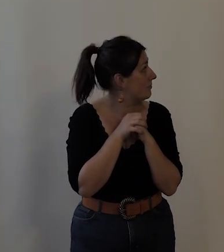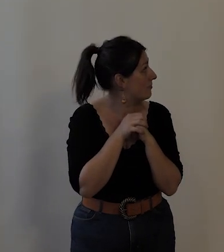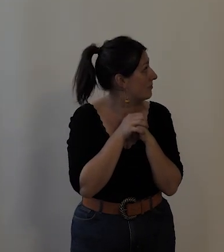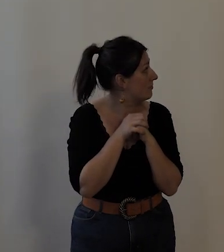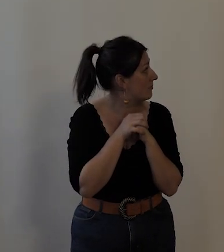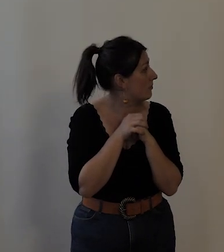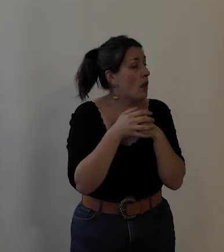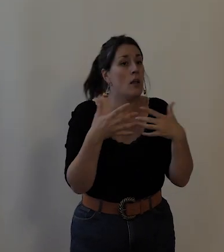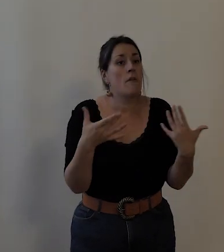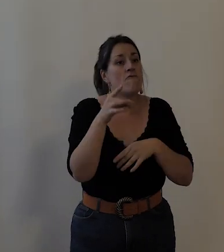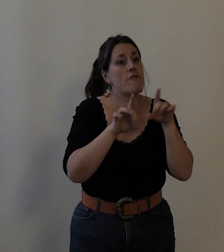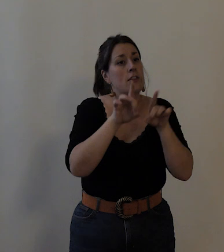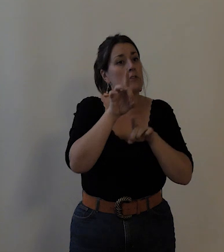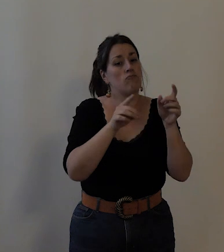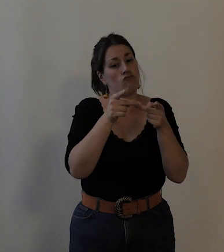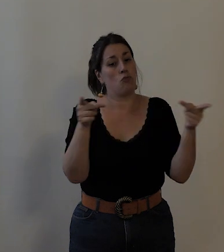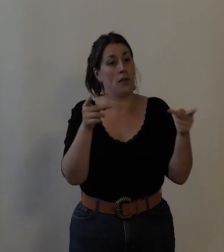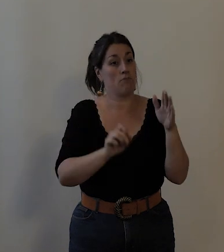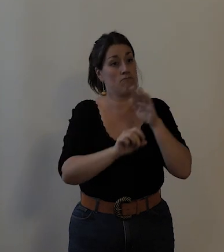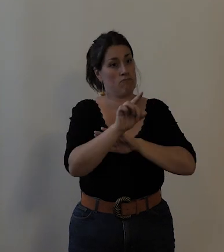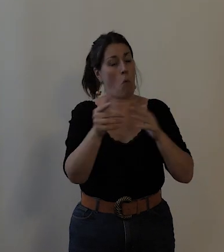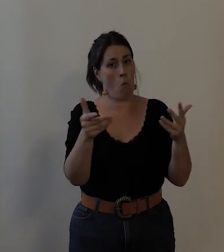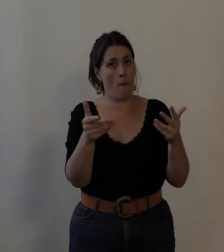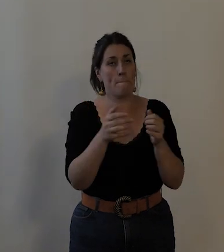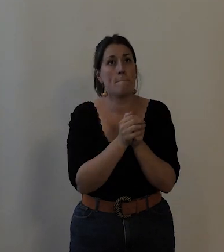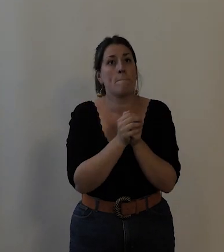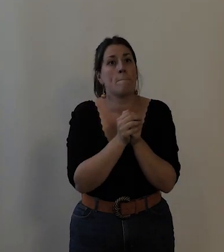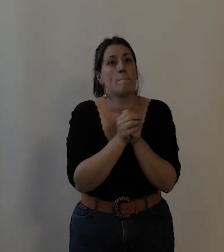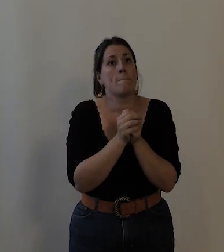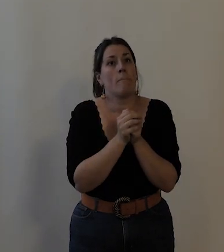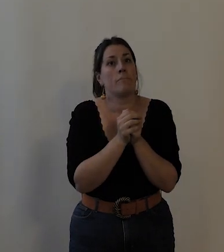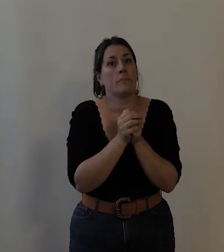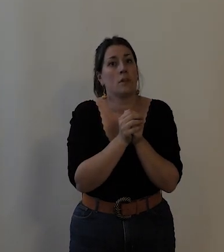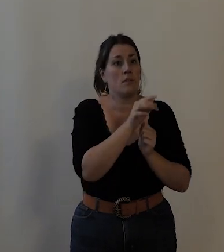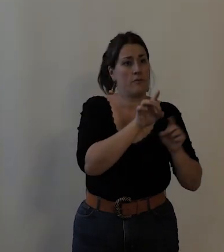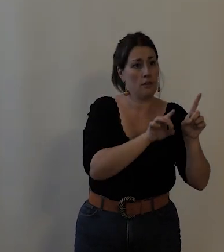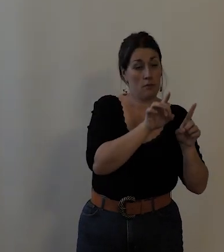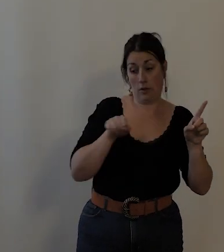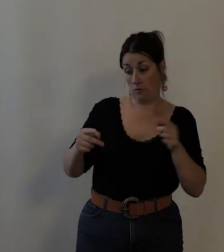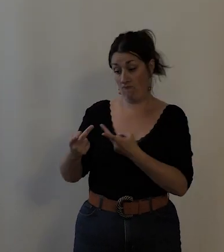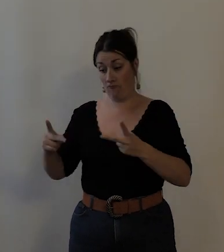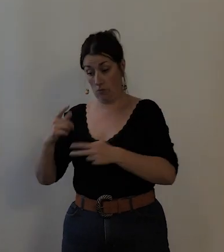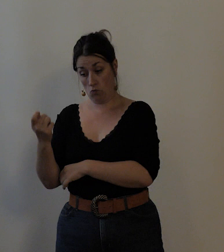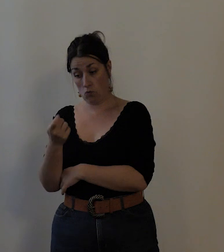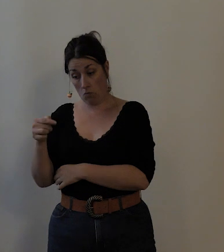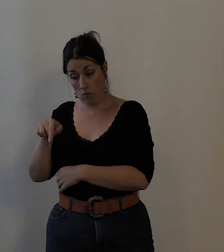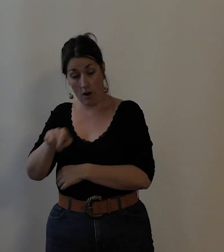Parmi les fêtes publiques particulières, il y a la ville de Tours organise